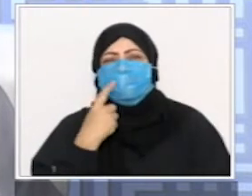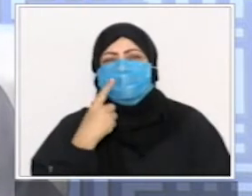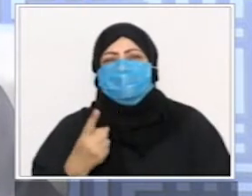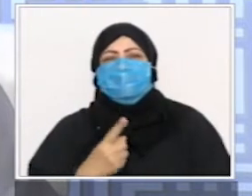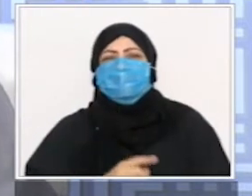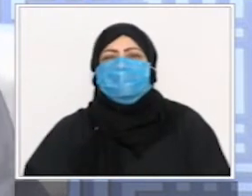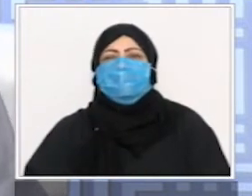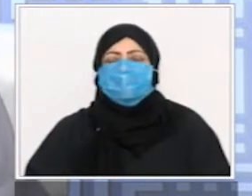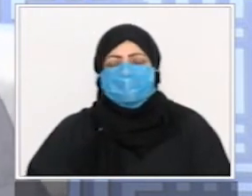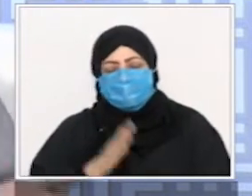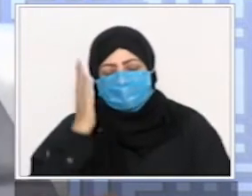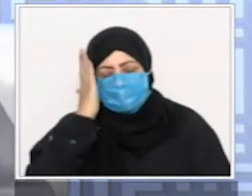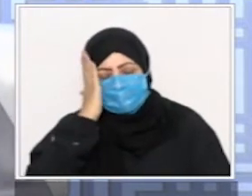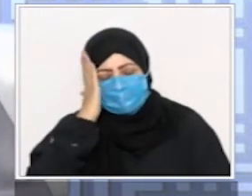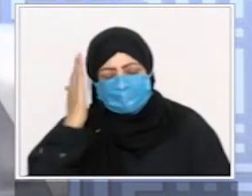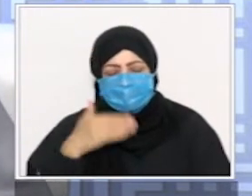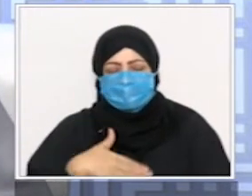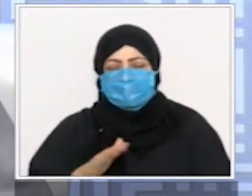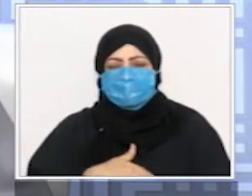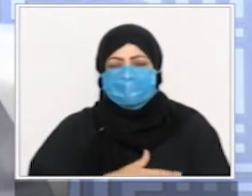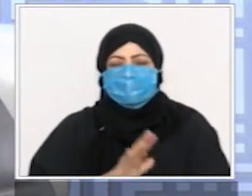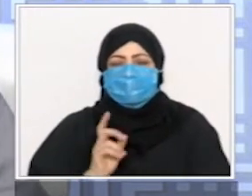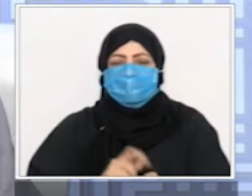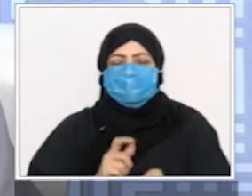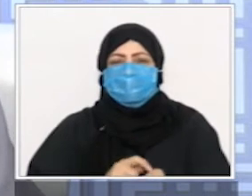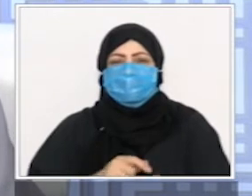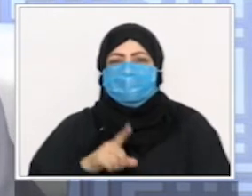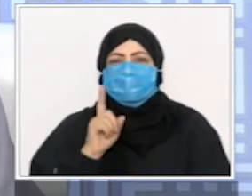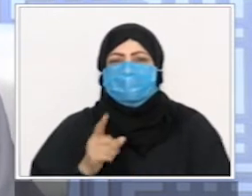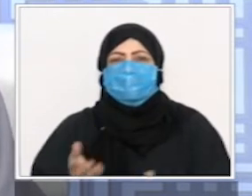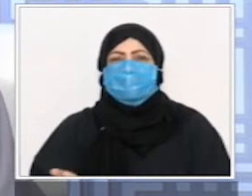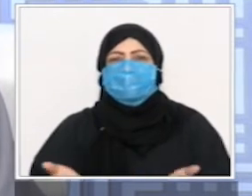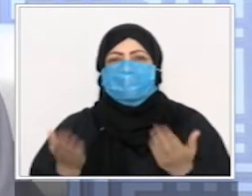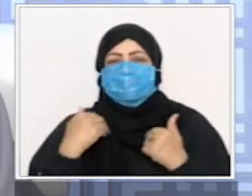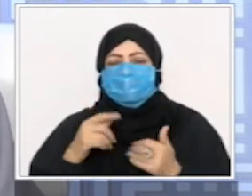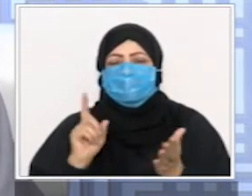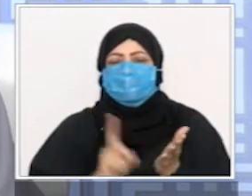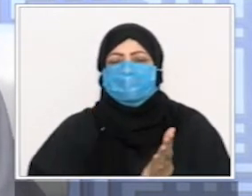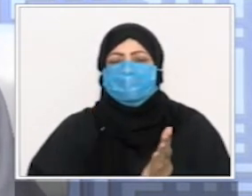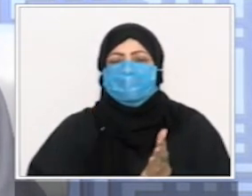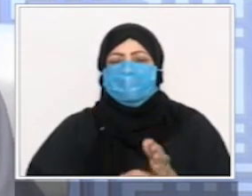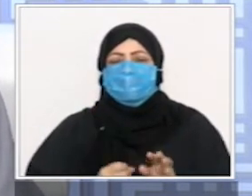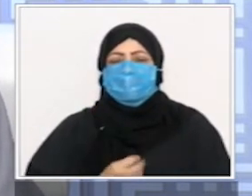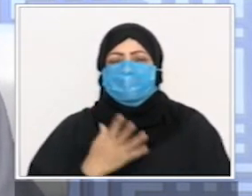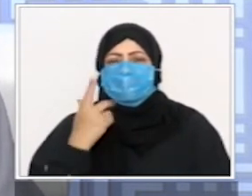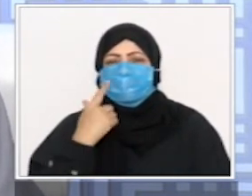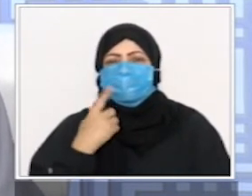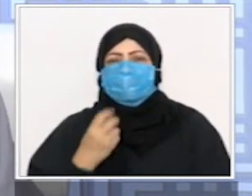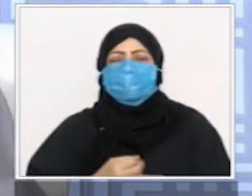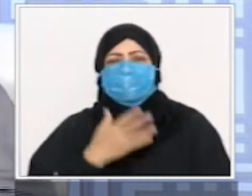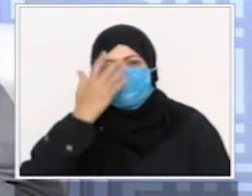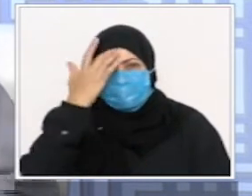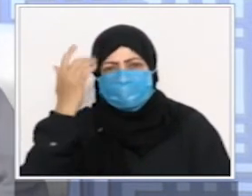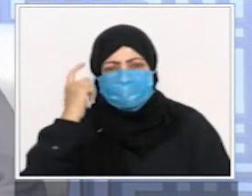الوحدة والآن يجوا يلبسوا عن الناس يقول لهم الفجر هذا ما الصحيح يعرفه أهل الخبرة وأهل الديانة وأهل الاستقامة